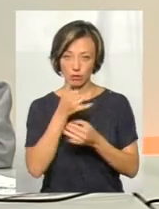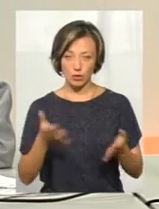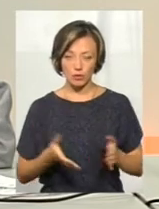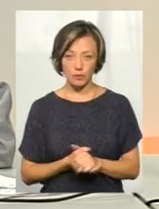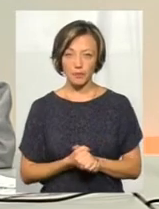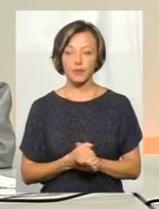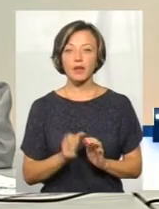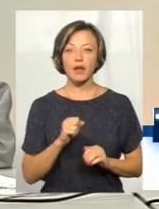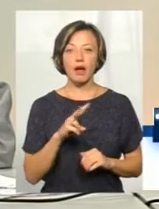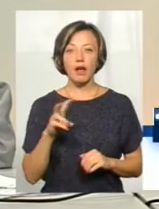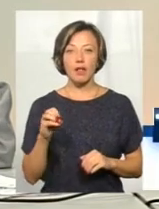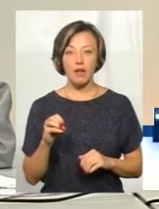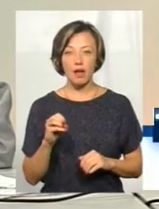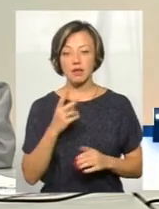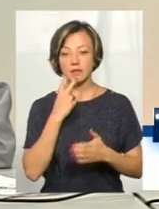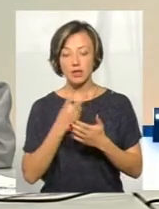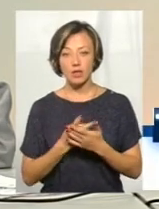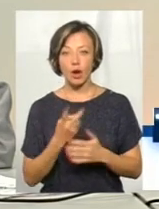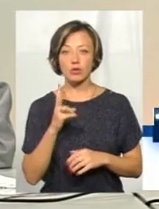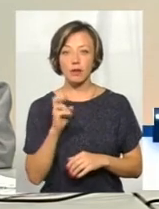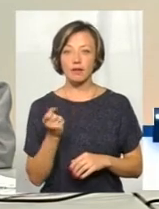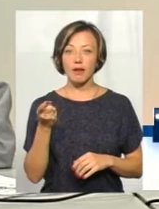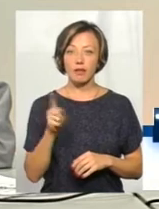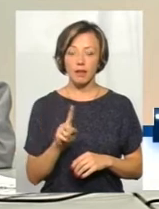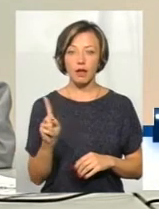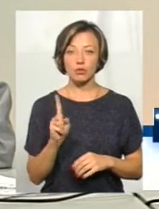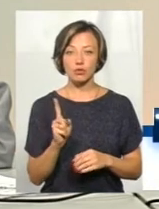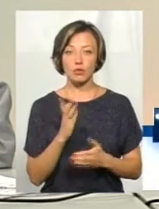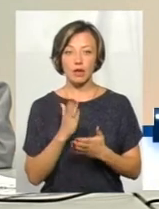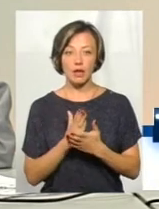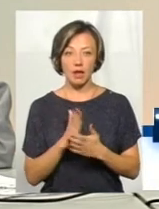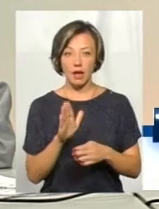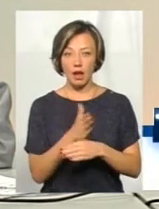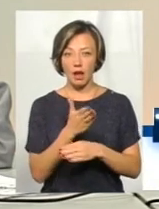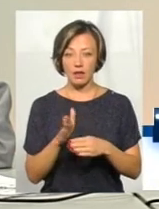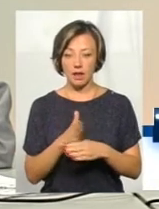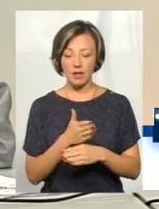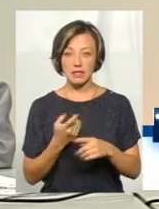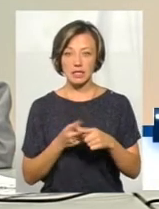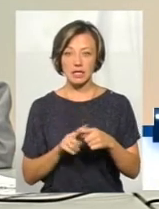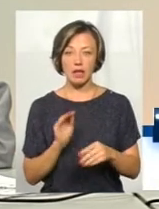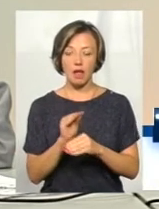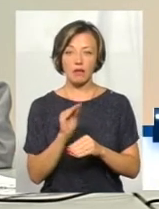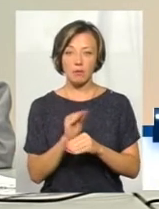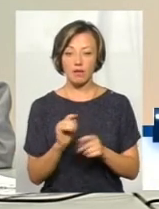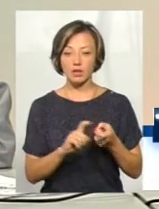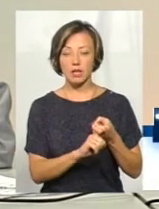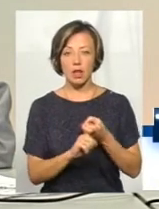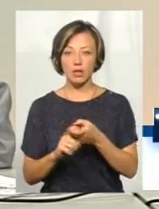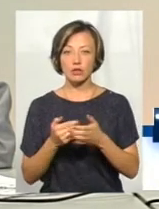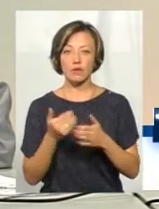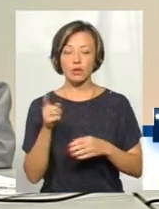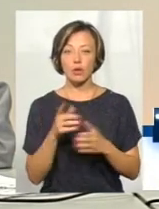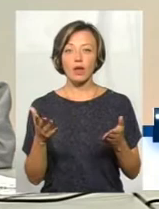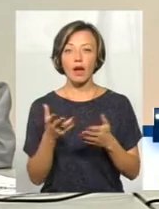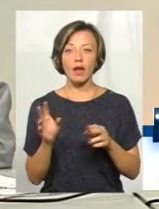Але зважаючи на те, що є градація цих надбавок, залежно від того, які